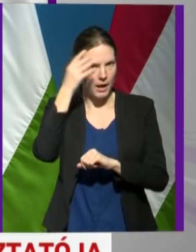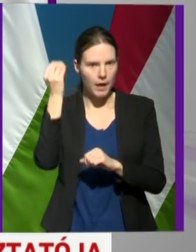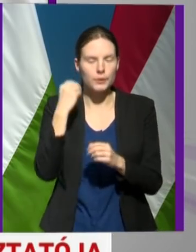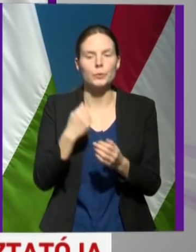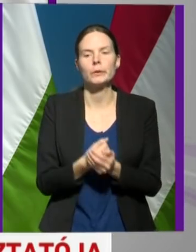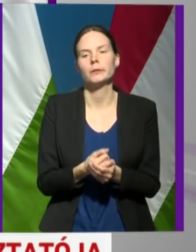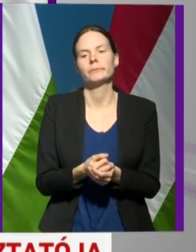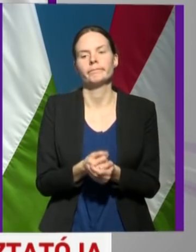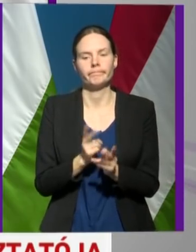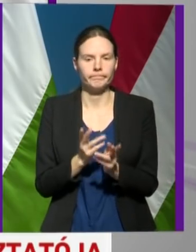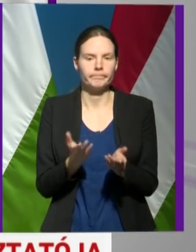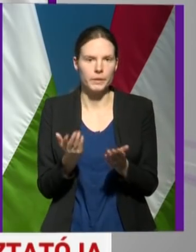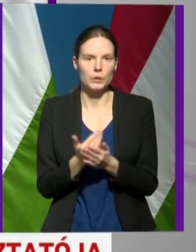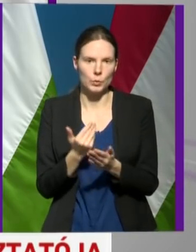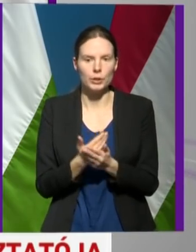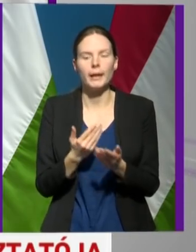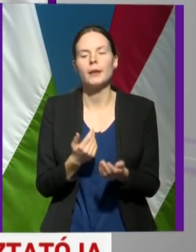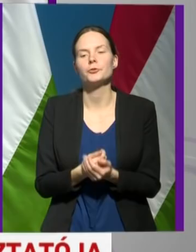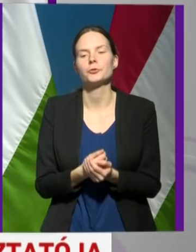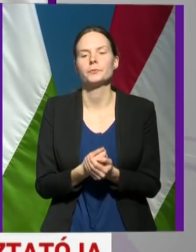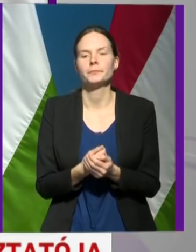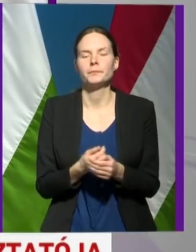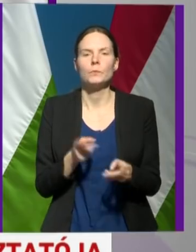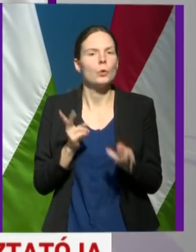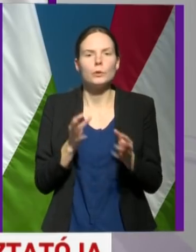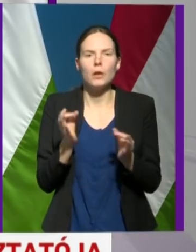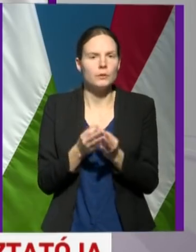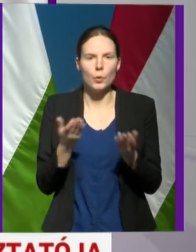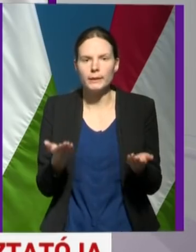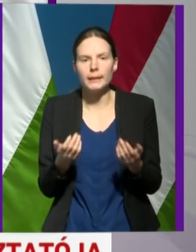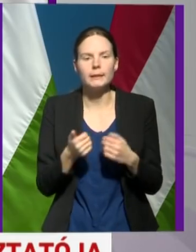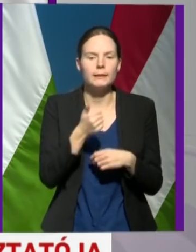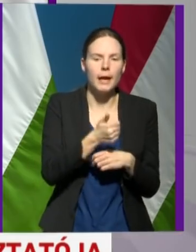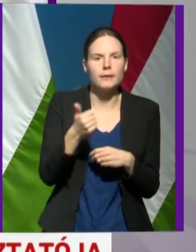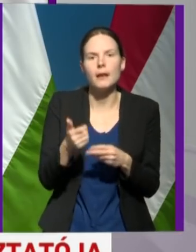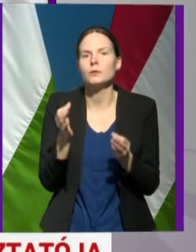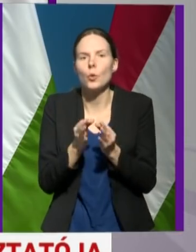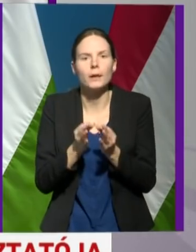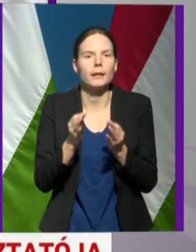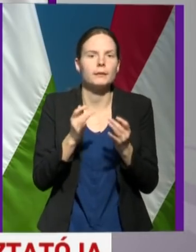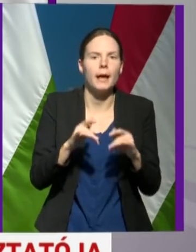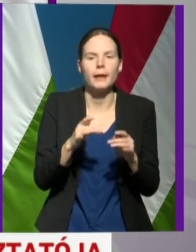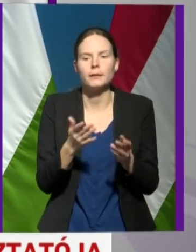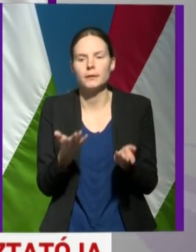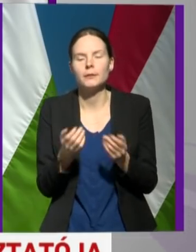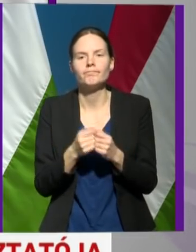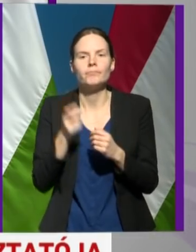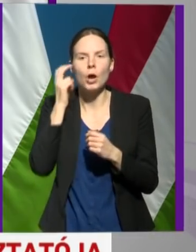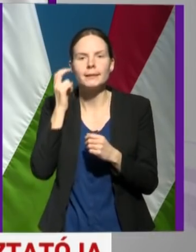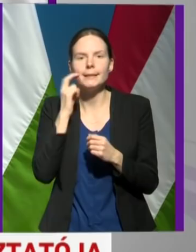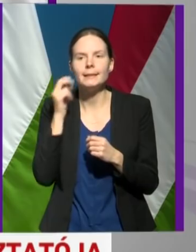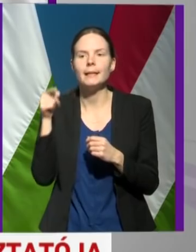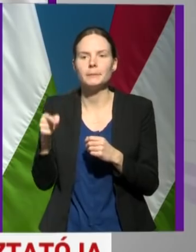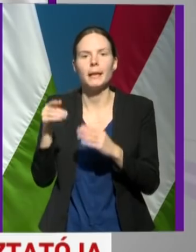gondoskodni kell. Hogy hogyan történik ez egy-egy konkrét helyen, azt az intézmény